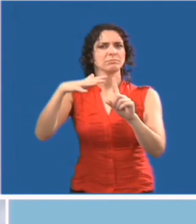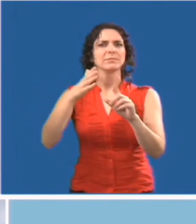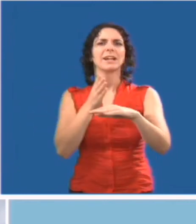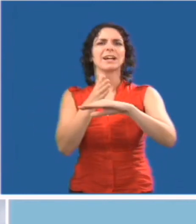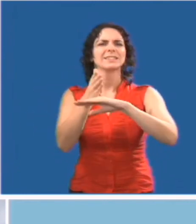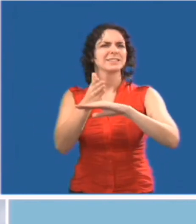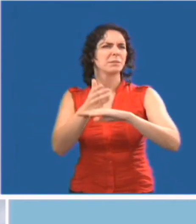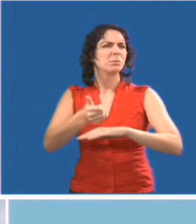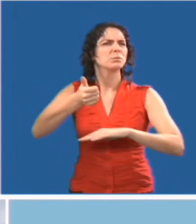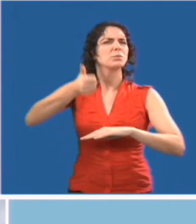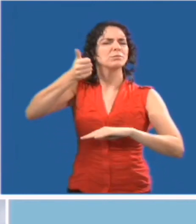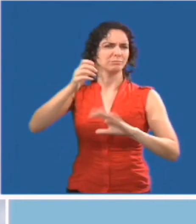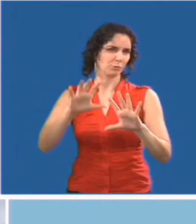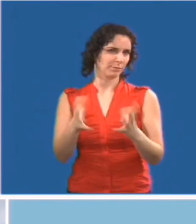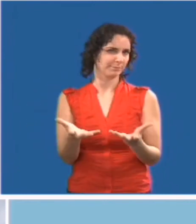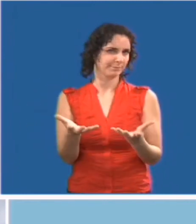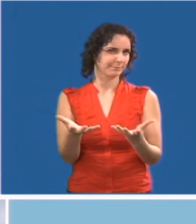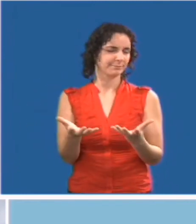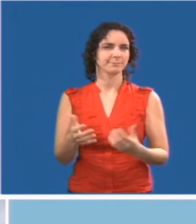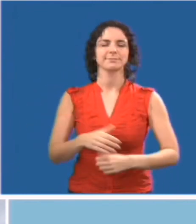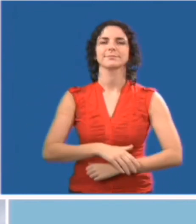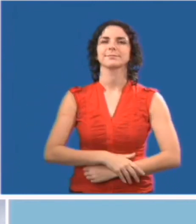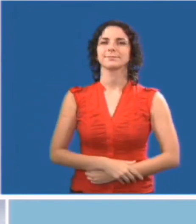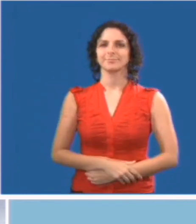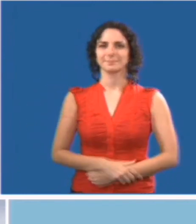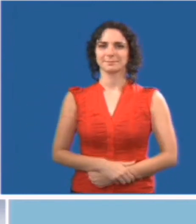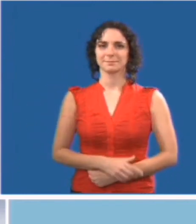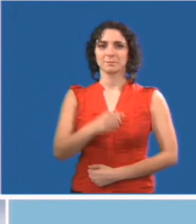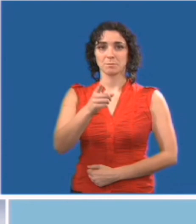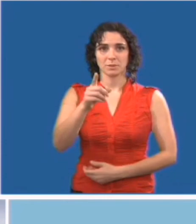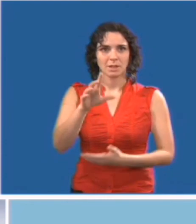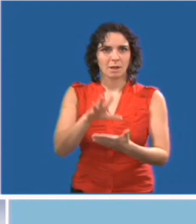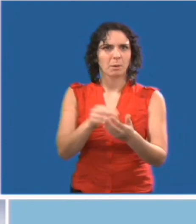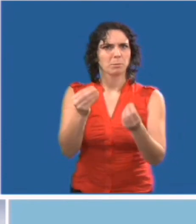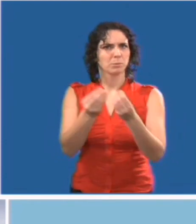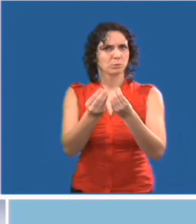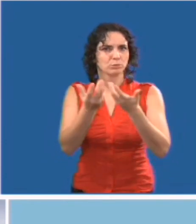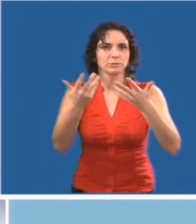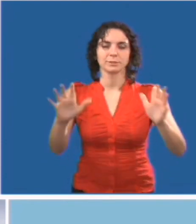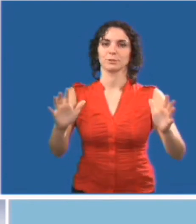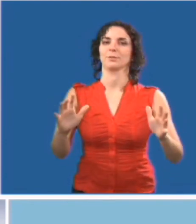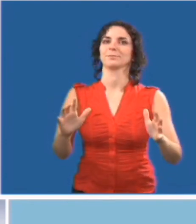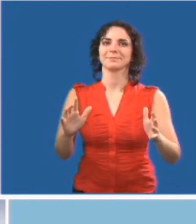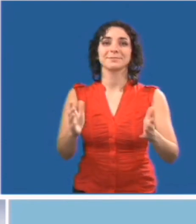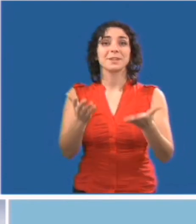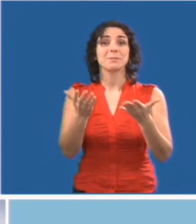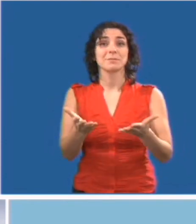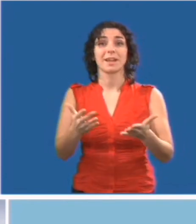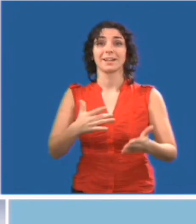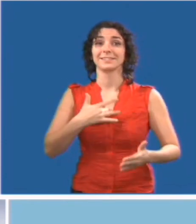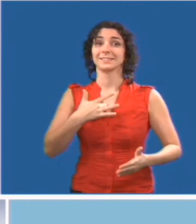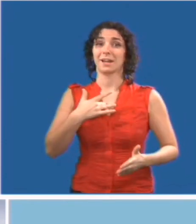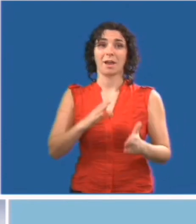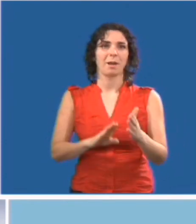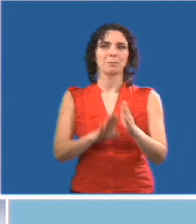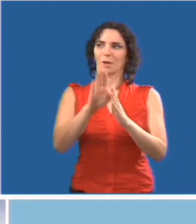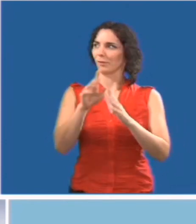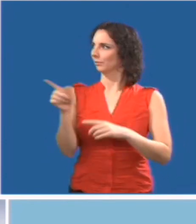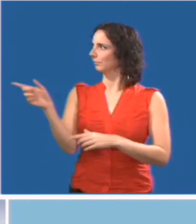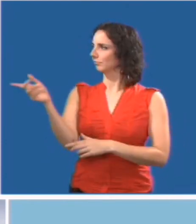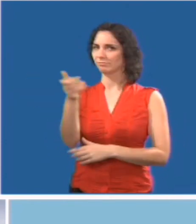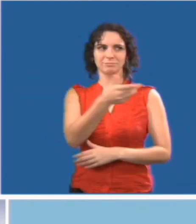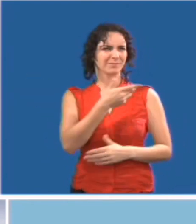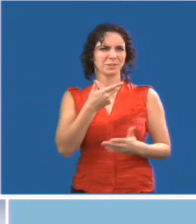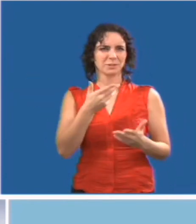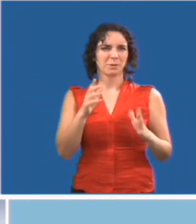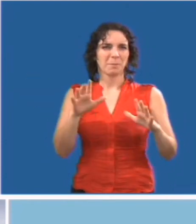'environnement plus accessible. À la lumière de ce que vous venez d'apprendre, que pouvez-vous améliorer dans